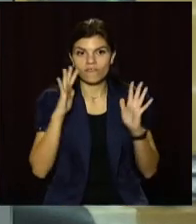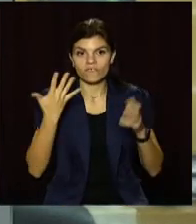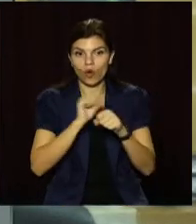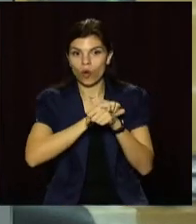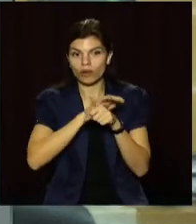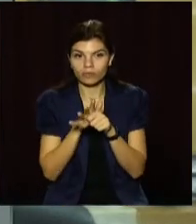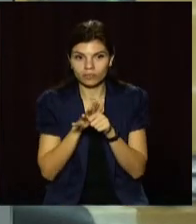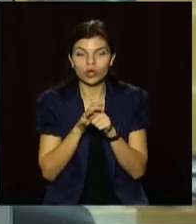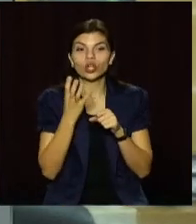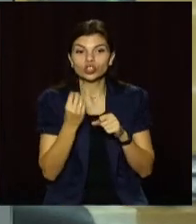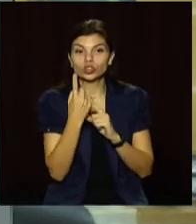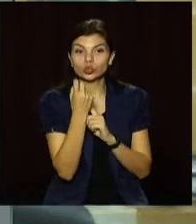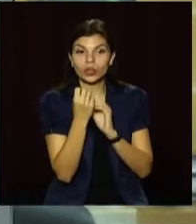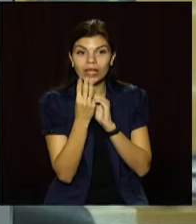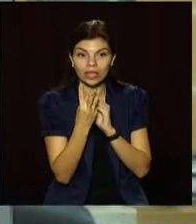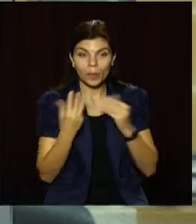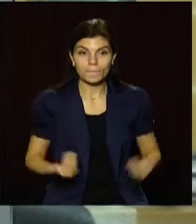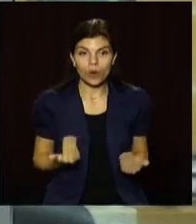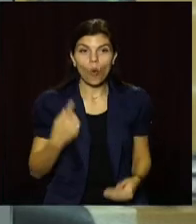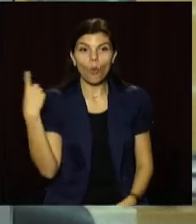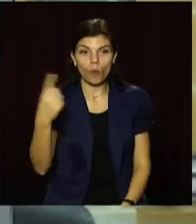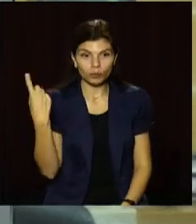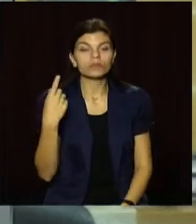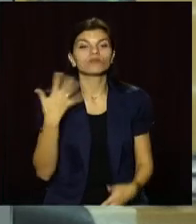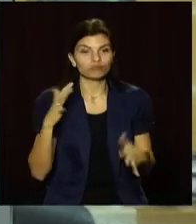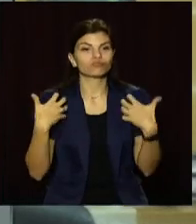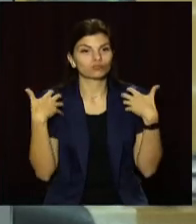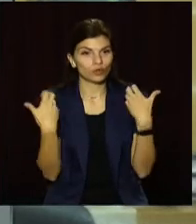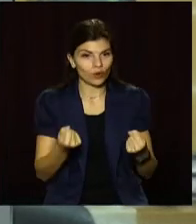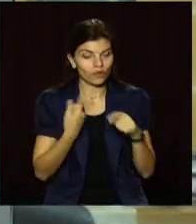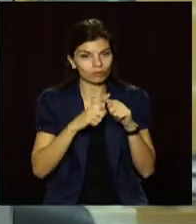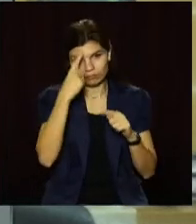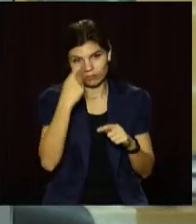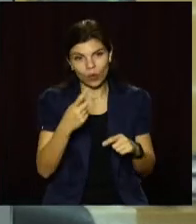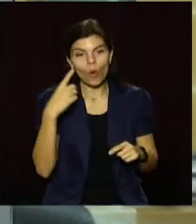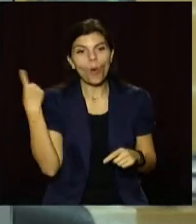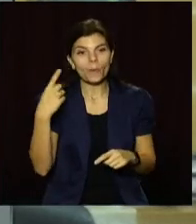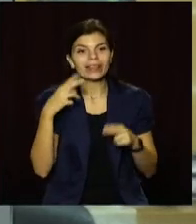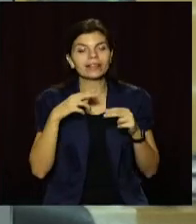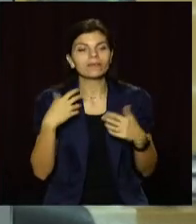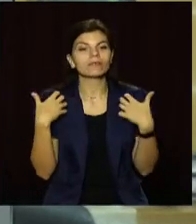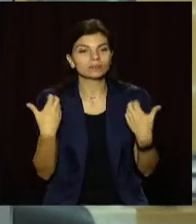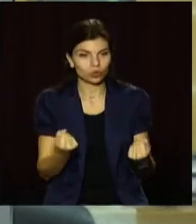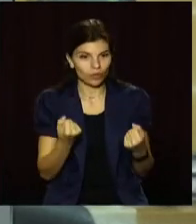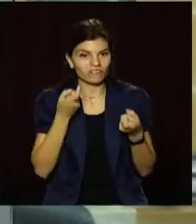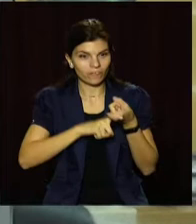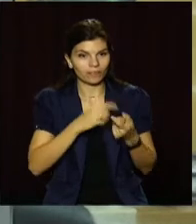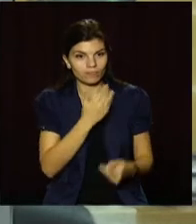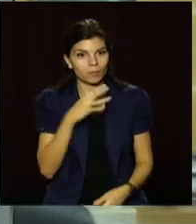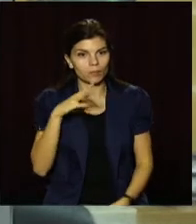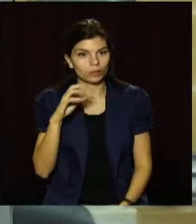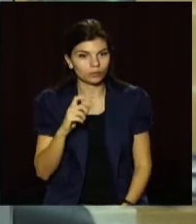-19. Ще 113 мешканців області подолали хворобу. Про це повідомили в обласному департаменті охорони здоров'я.